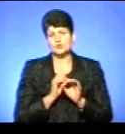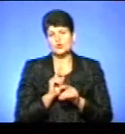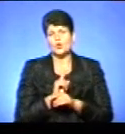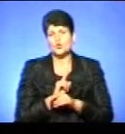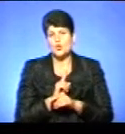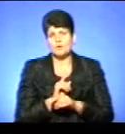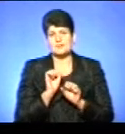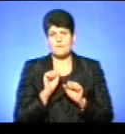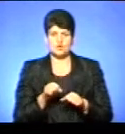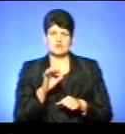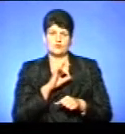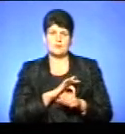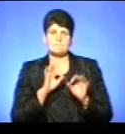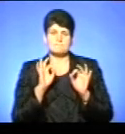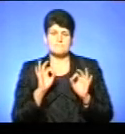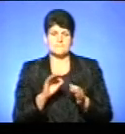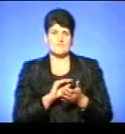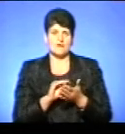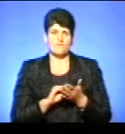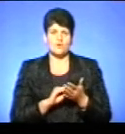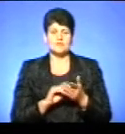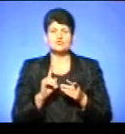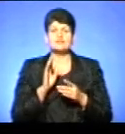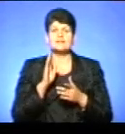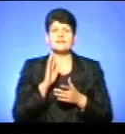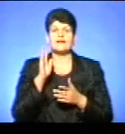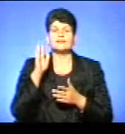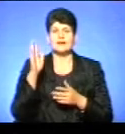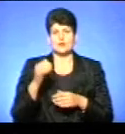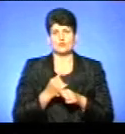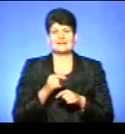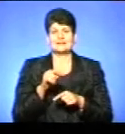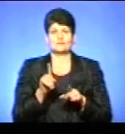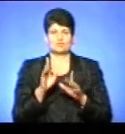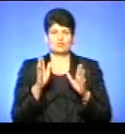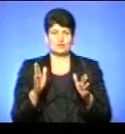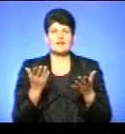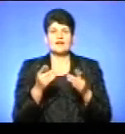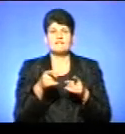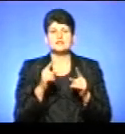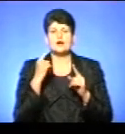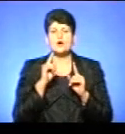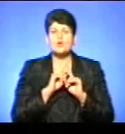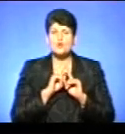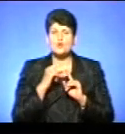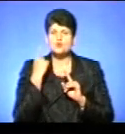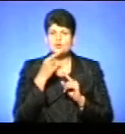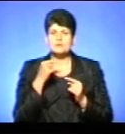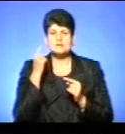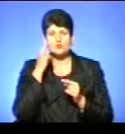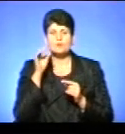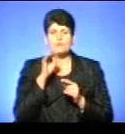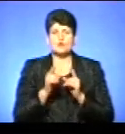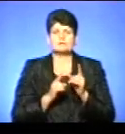де можна далі користуватися правописом і далі щось зробити вже з тим, що буде. Яка ваша особиста думка щодо змін, цих